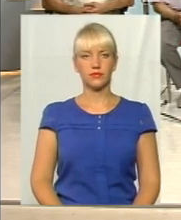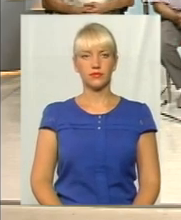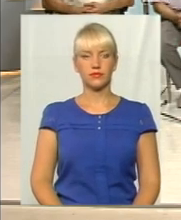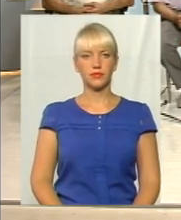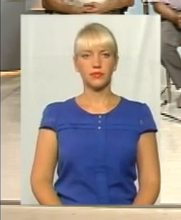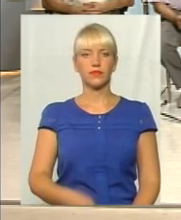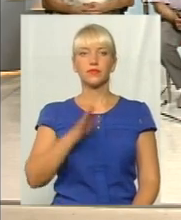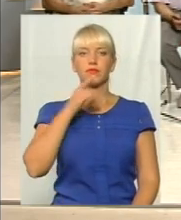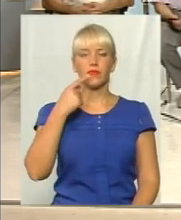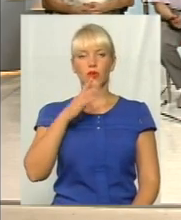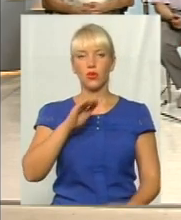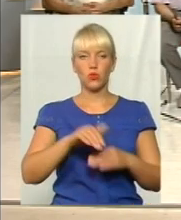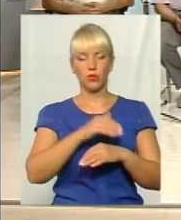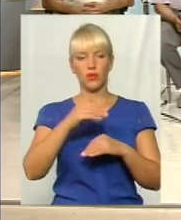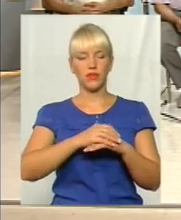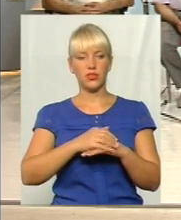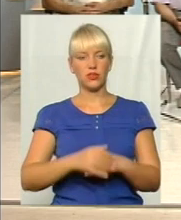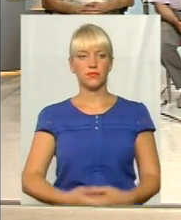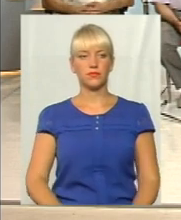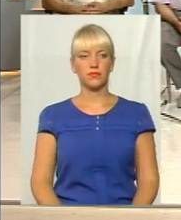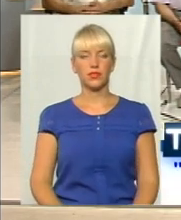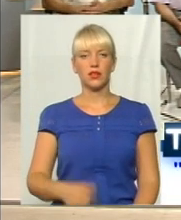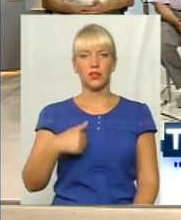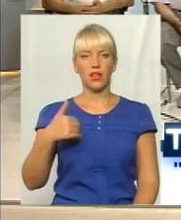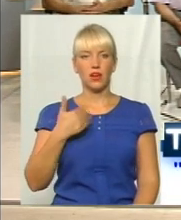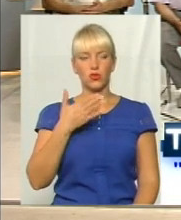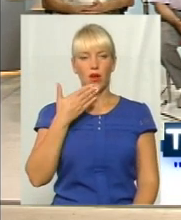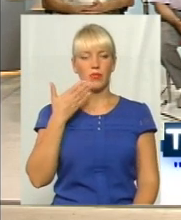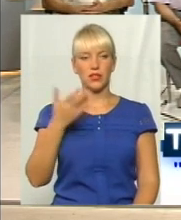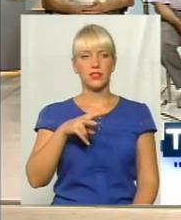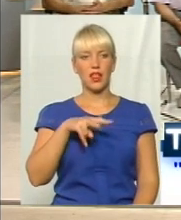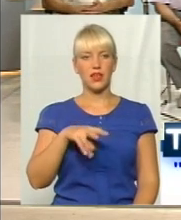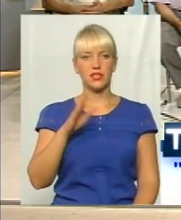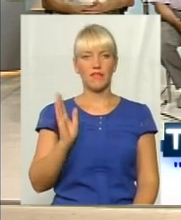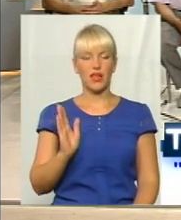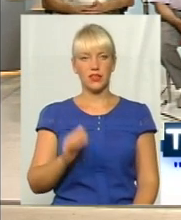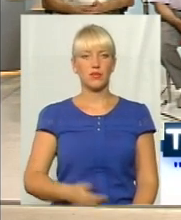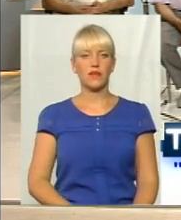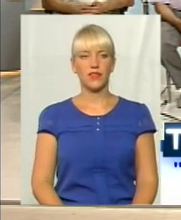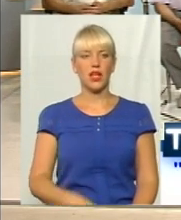Добрий вечір. Добрий вечір. Хочу вратитися до Лариси Владимиром.